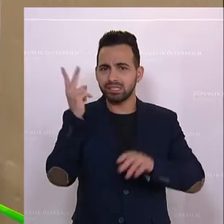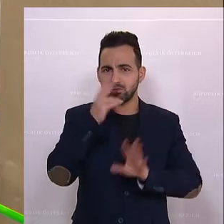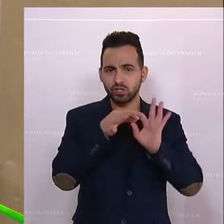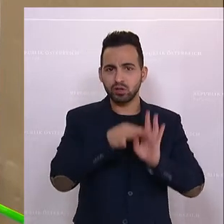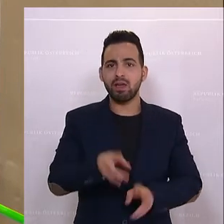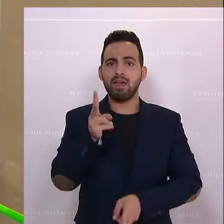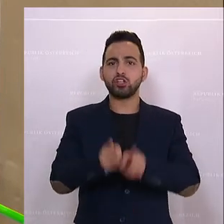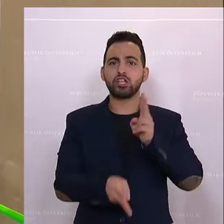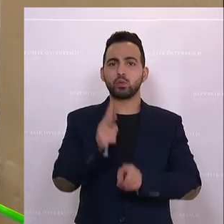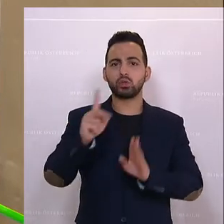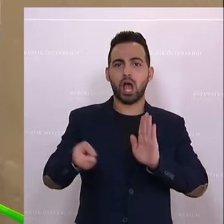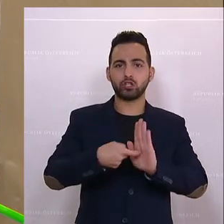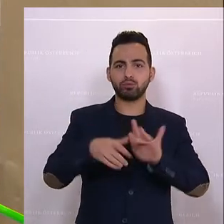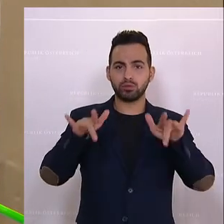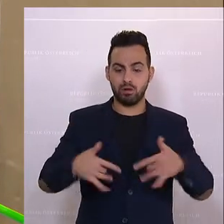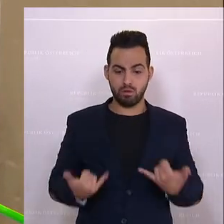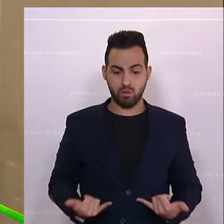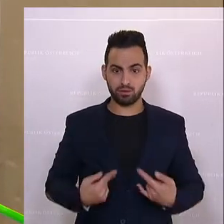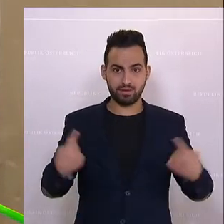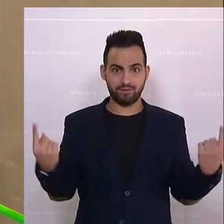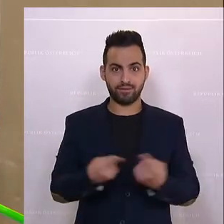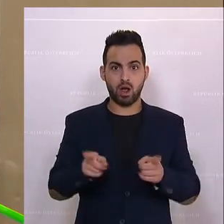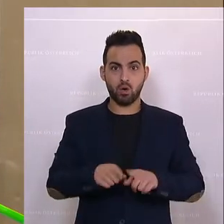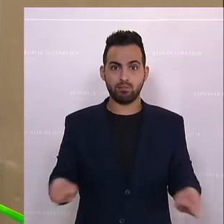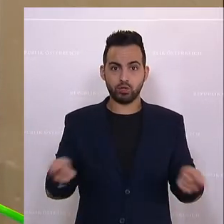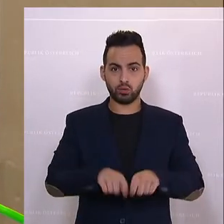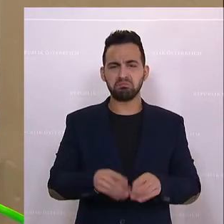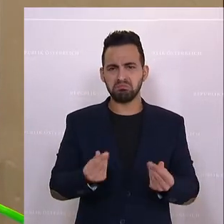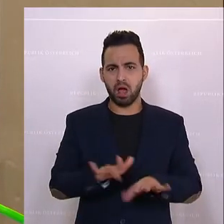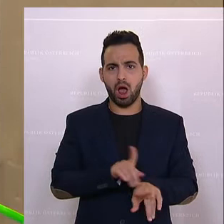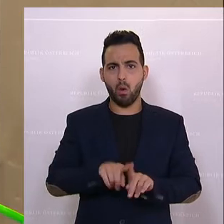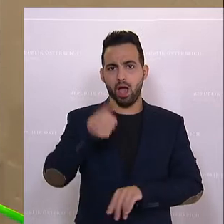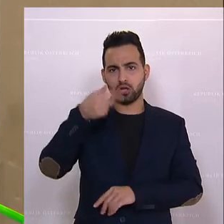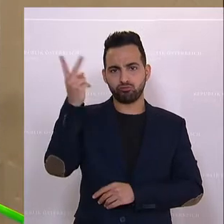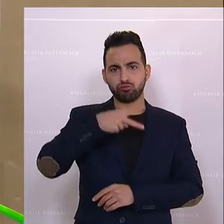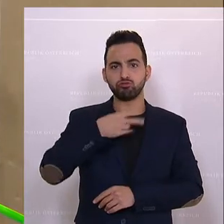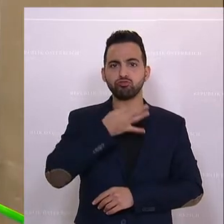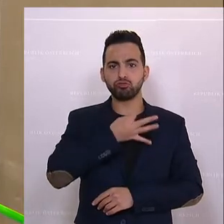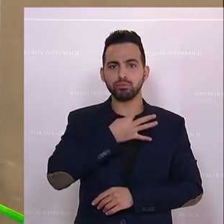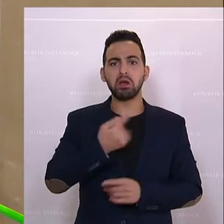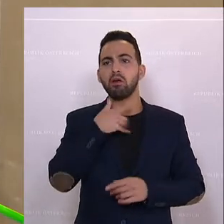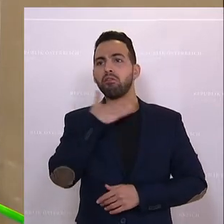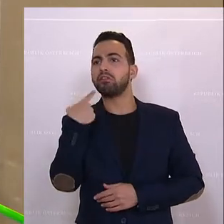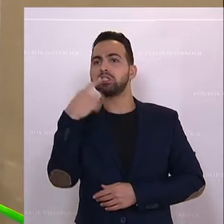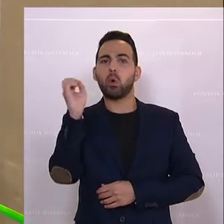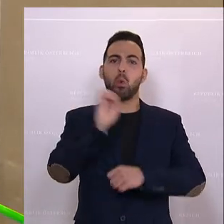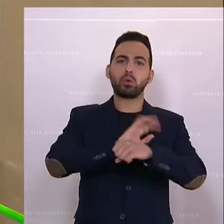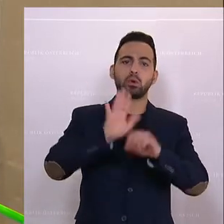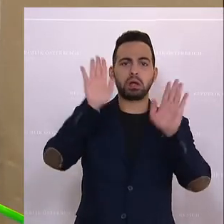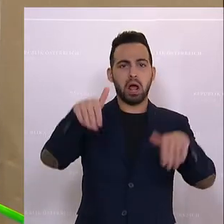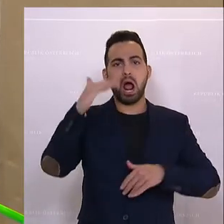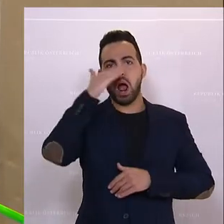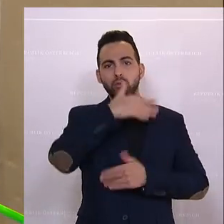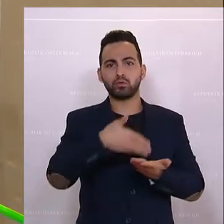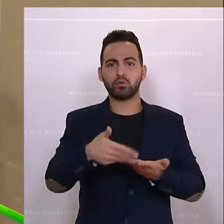Entschädigungsanspruch. Das werden wir heute auch beschließen, wahrscheinlich sogar einstimmig. Einige sagen jetzt, ja, Omikron ist eh so harmlos. Was brauche